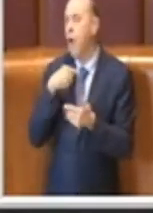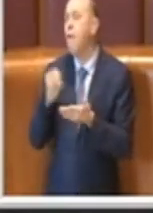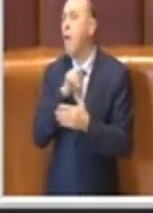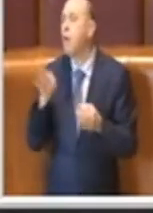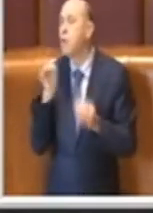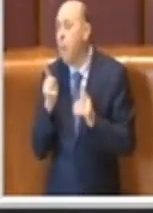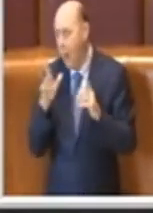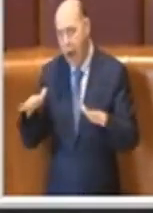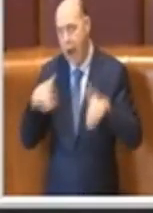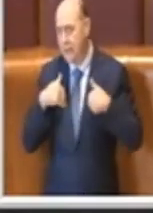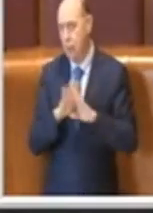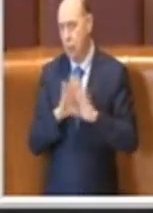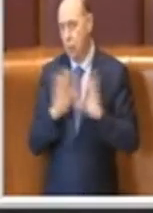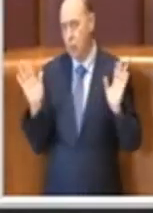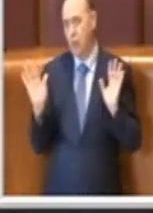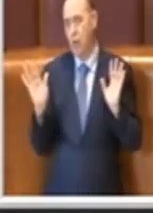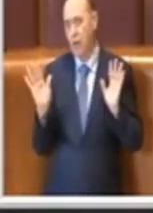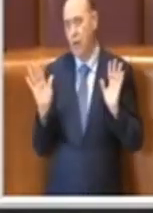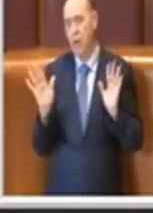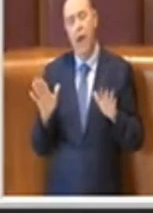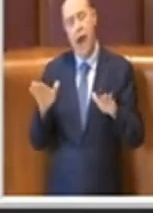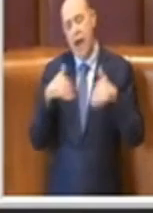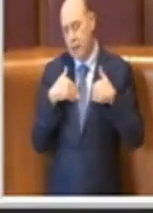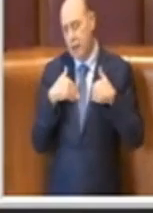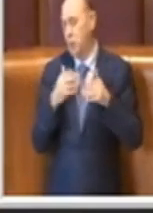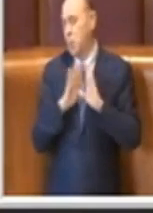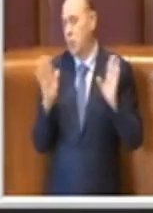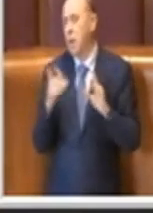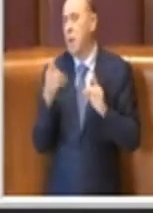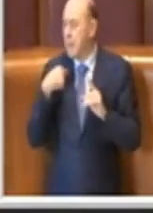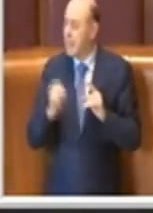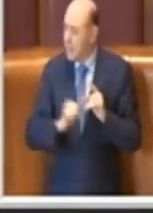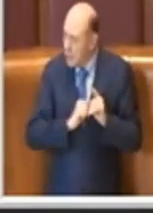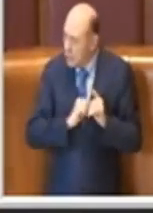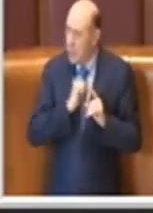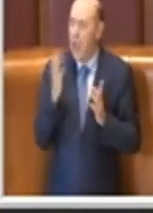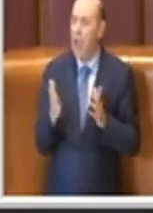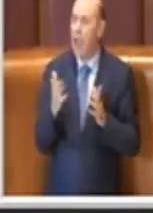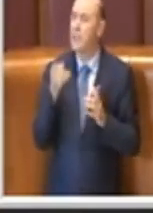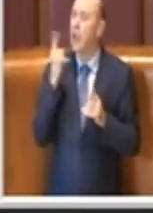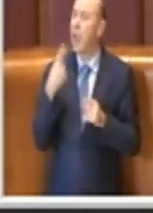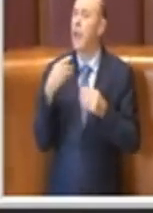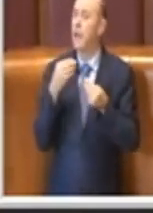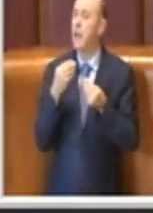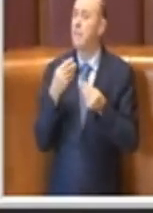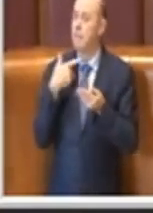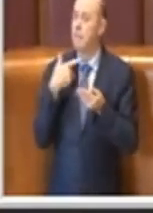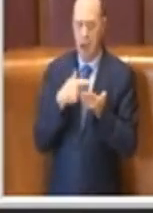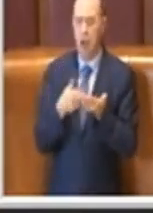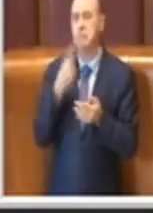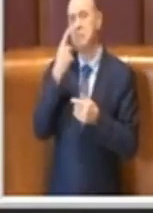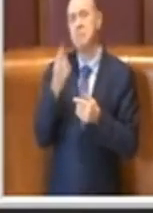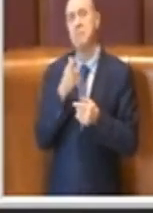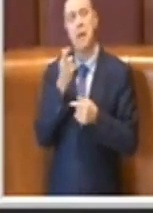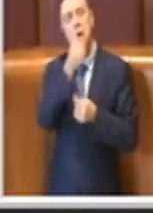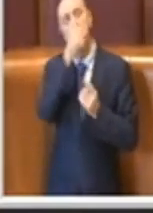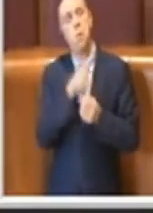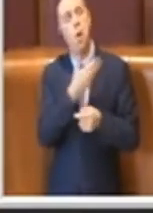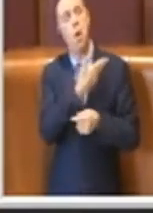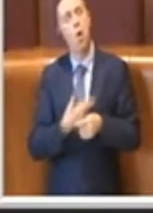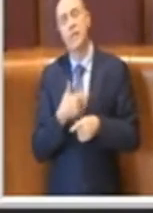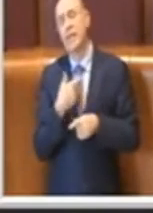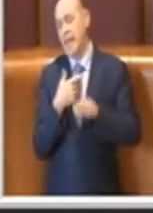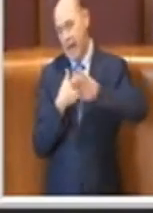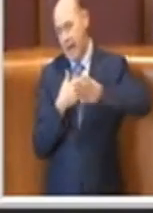perché le ripeto, mi dispiace che viene messo in un piano secondario il ruolo del